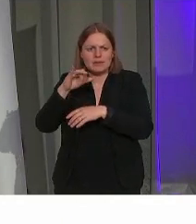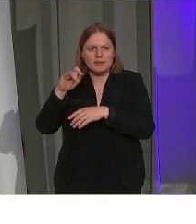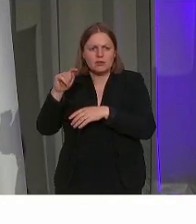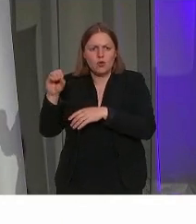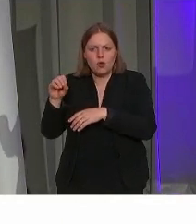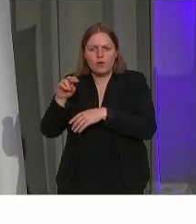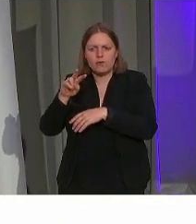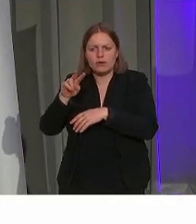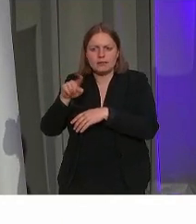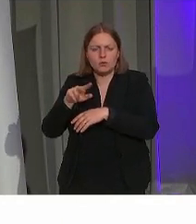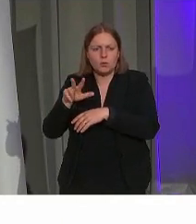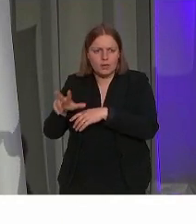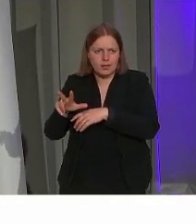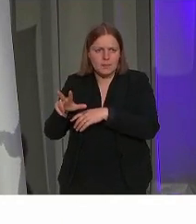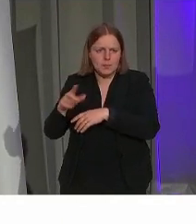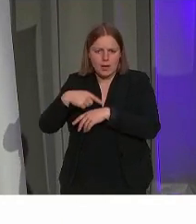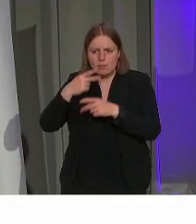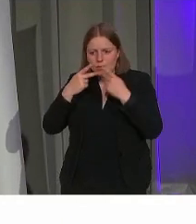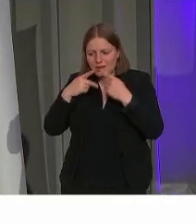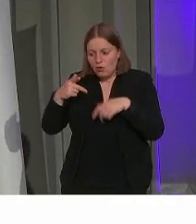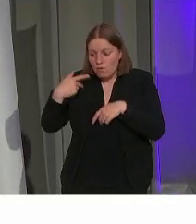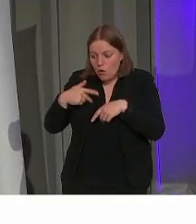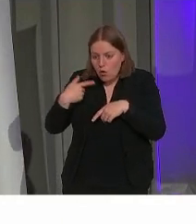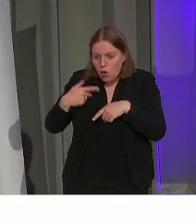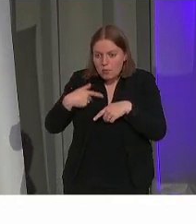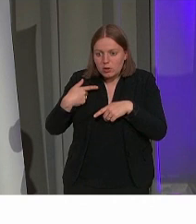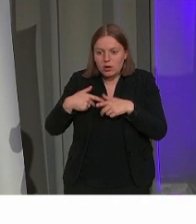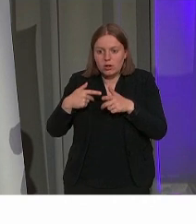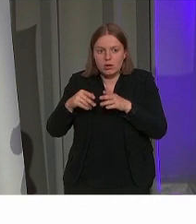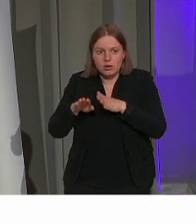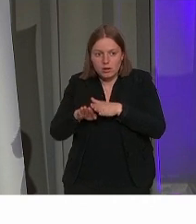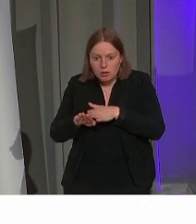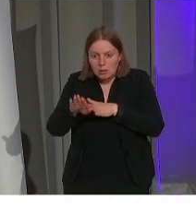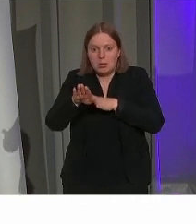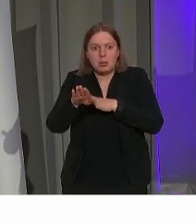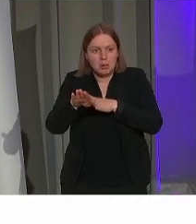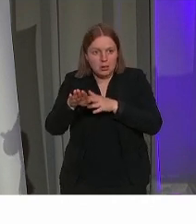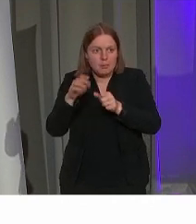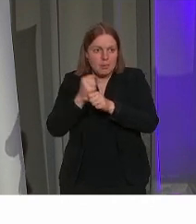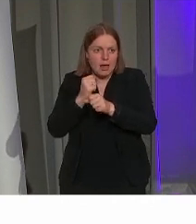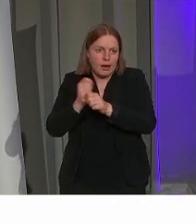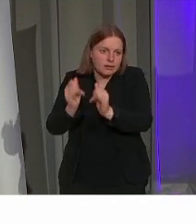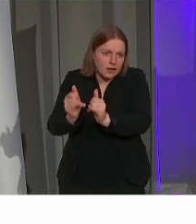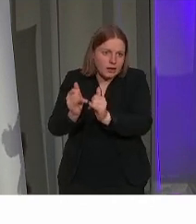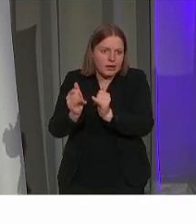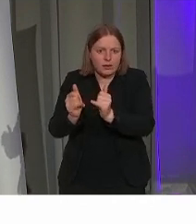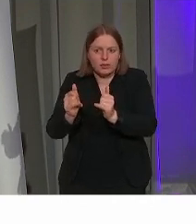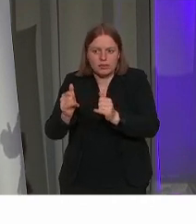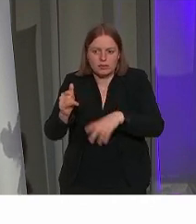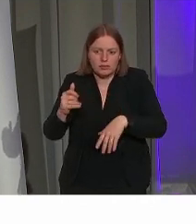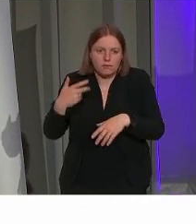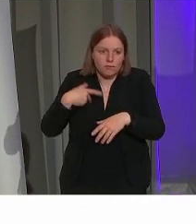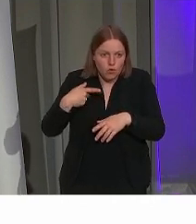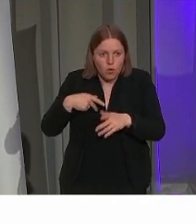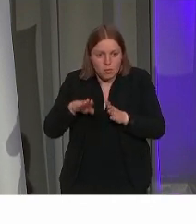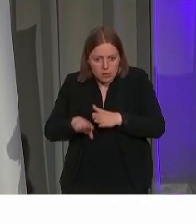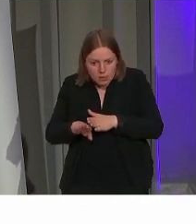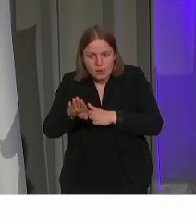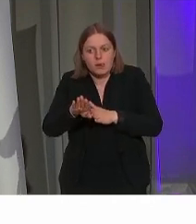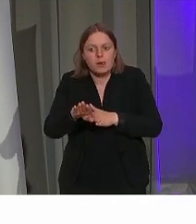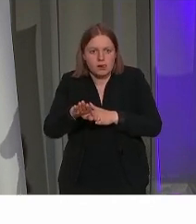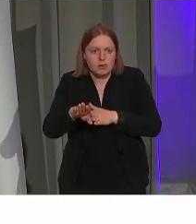waarbij we tijdelijke hellende vlakken